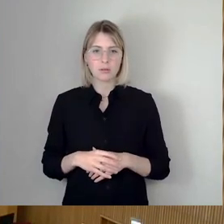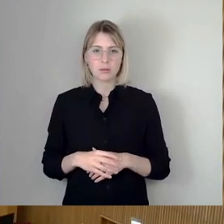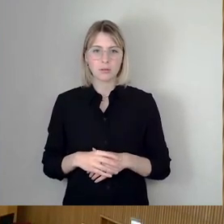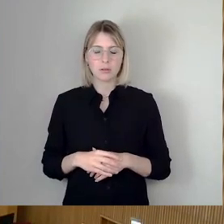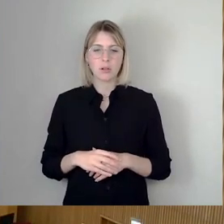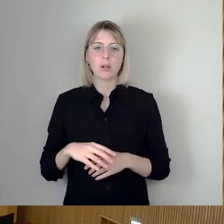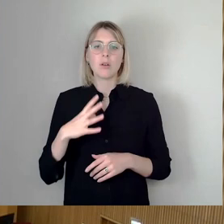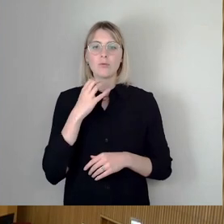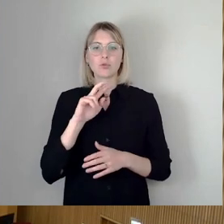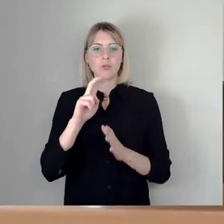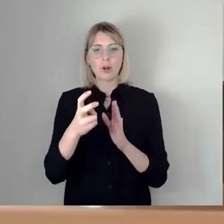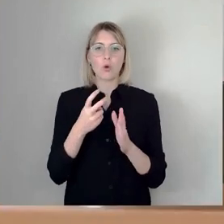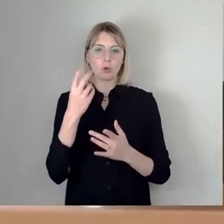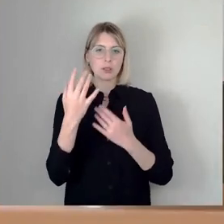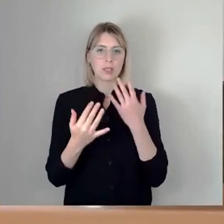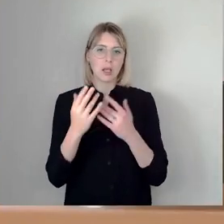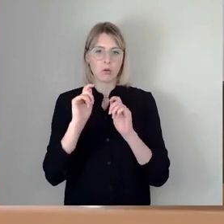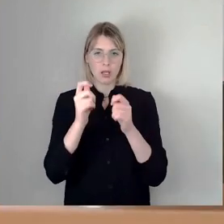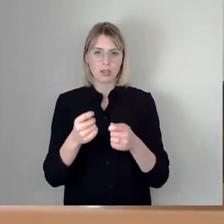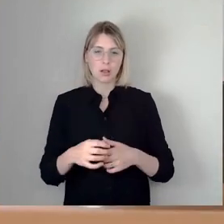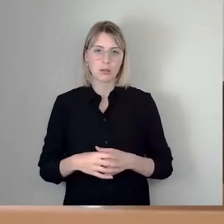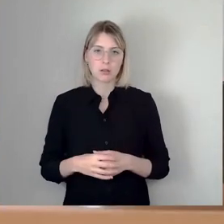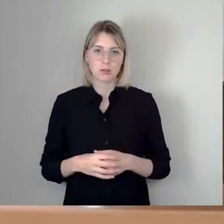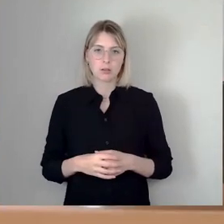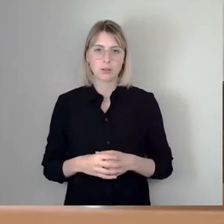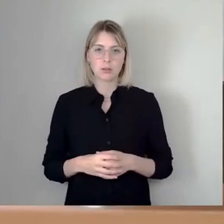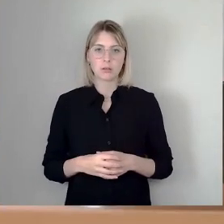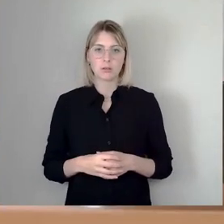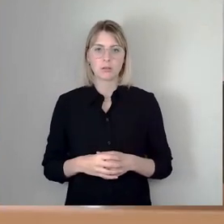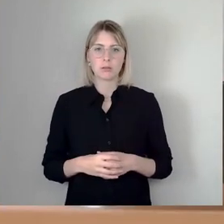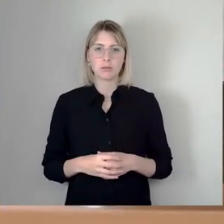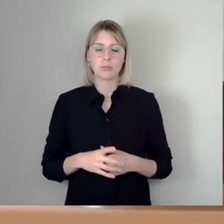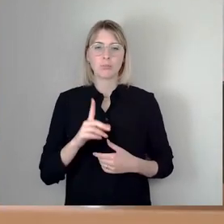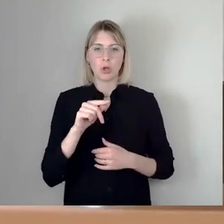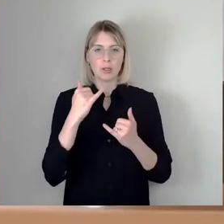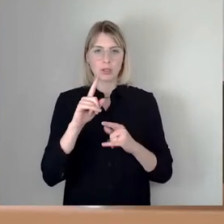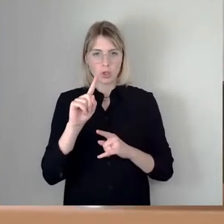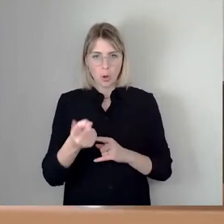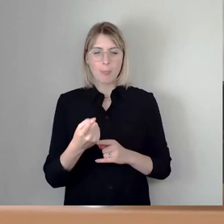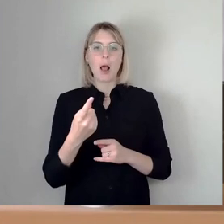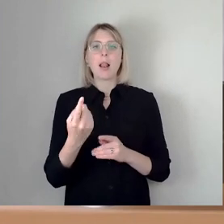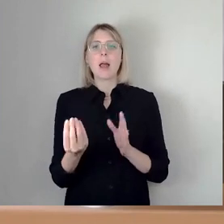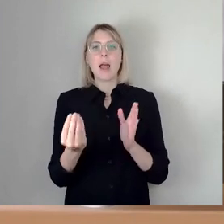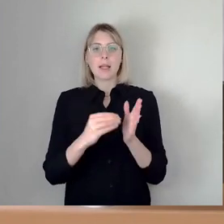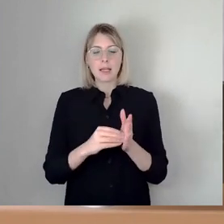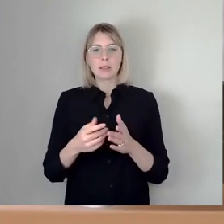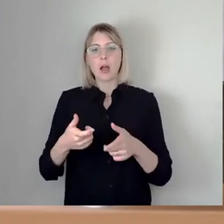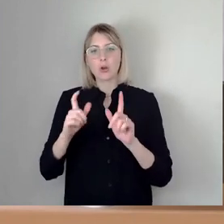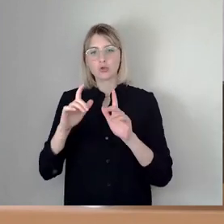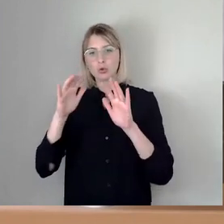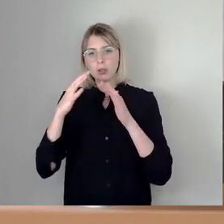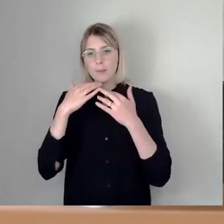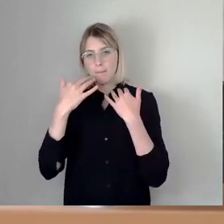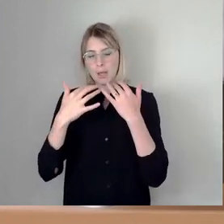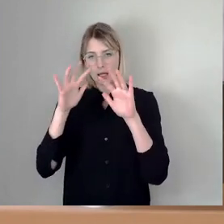Dann würden wir das jetzt tun Ich stelle nochmal den so ergänzten Ausschussbericht zur